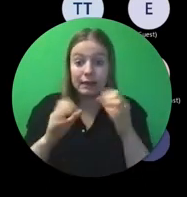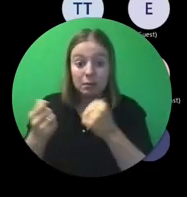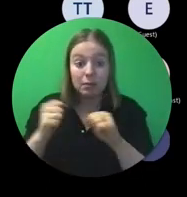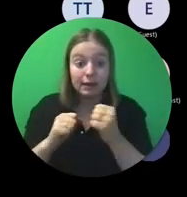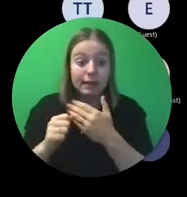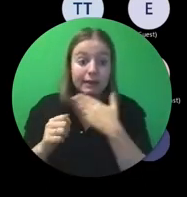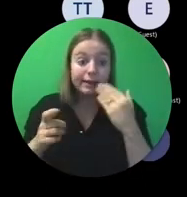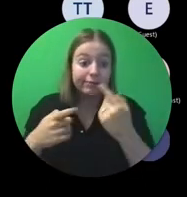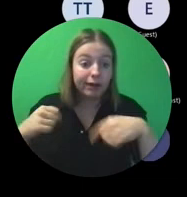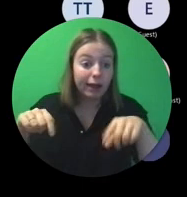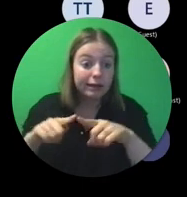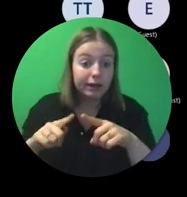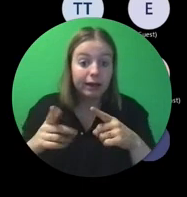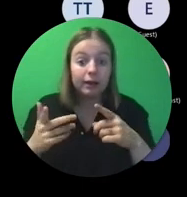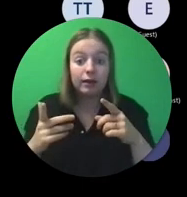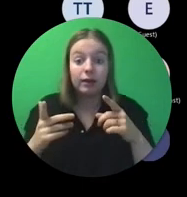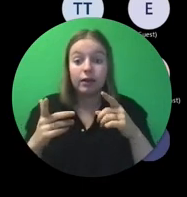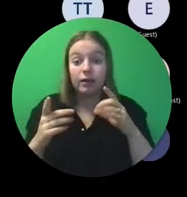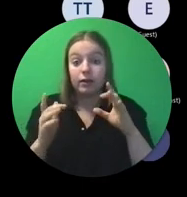bijeenkomst, weet ik veel, is.